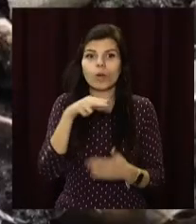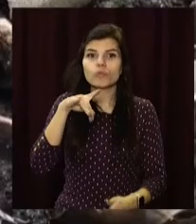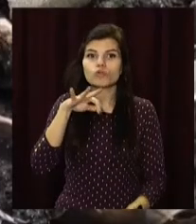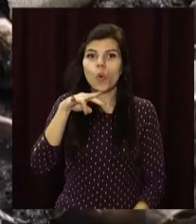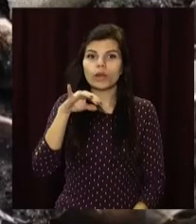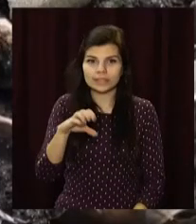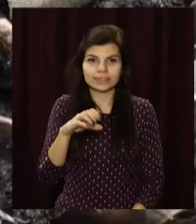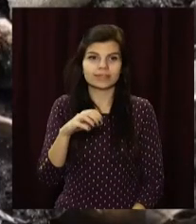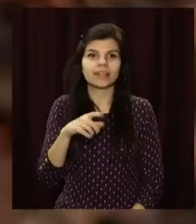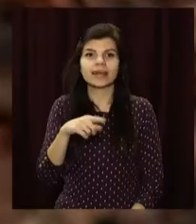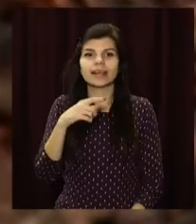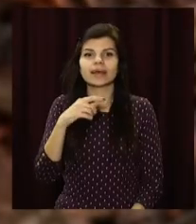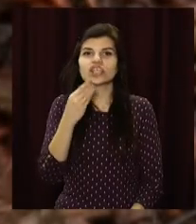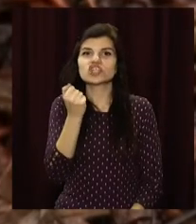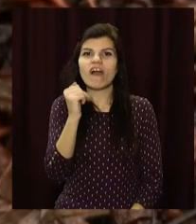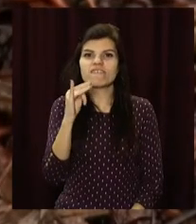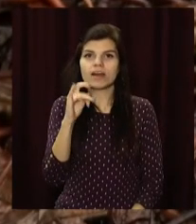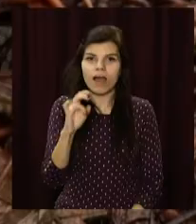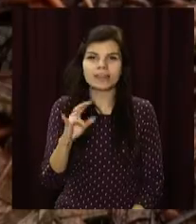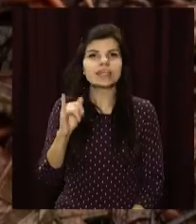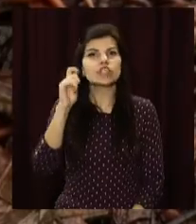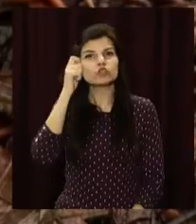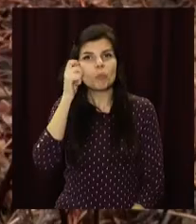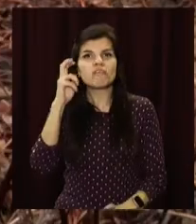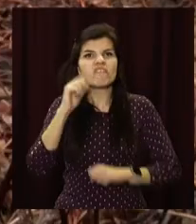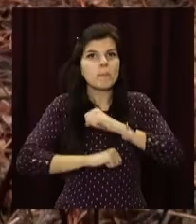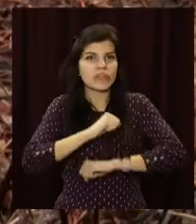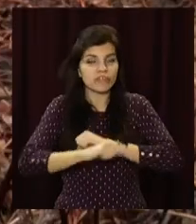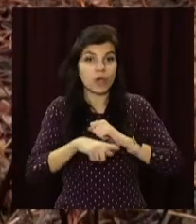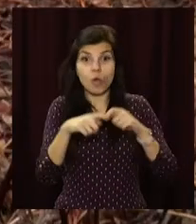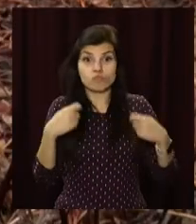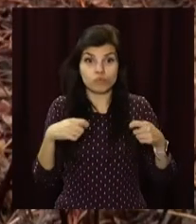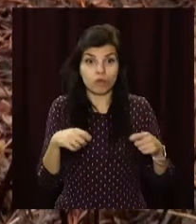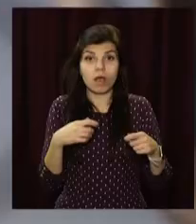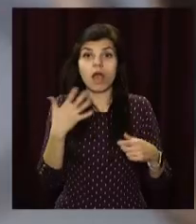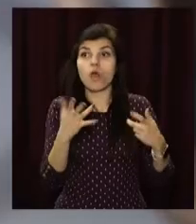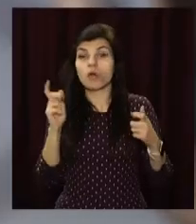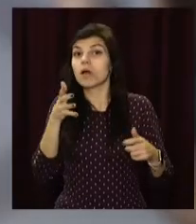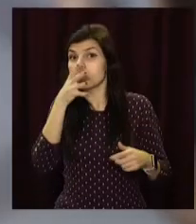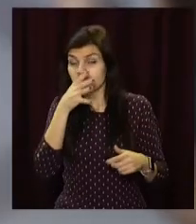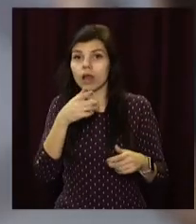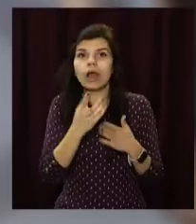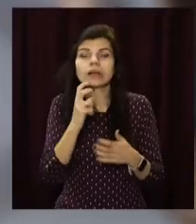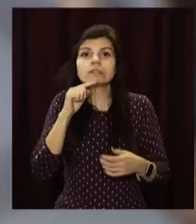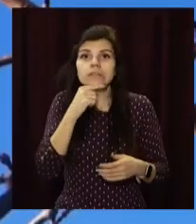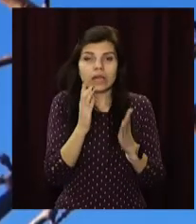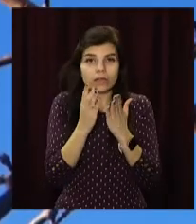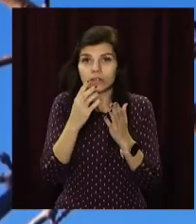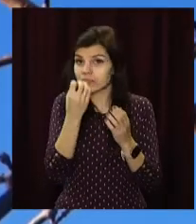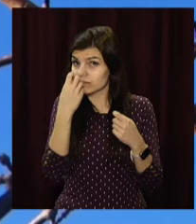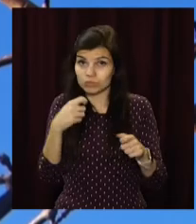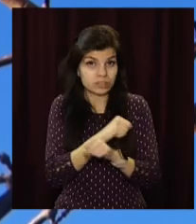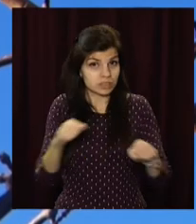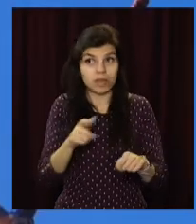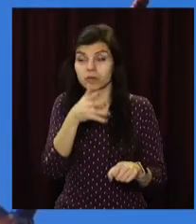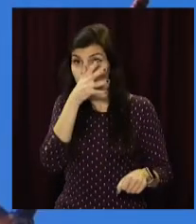сонтрава, дикі тюльпани, шафрани, а також цибуля ведмежа. Їхні продаж – порушення закону, кажуть у міськраді Дніпра. Тому зараз